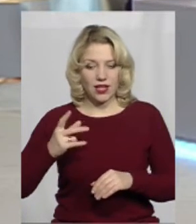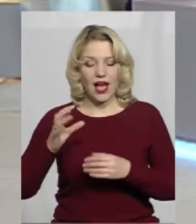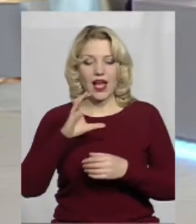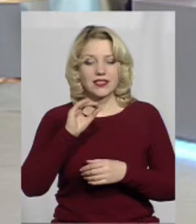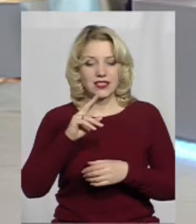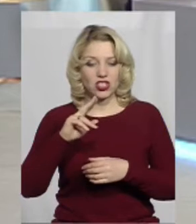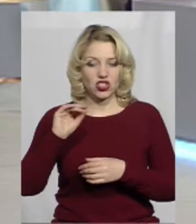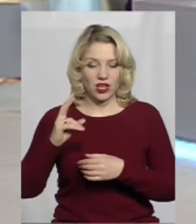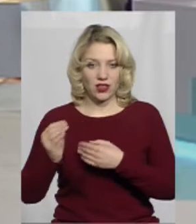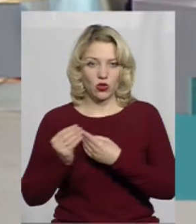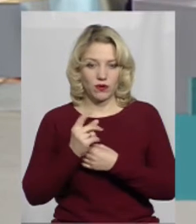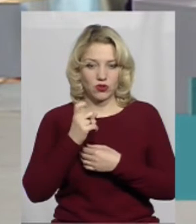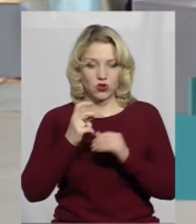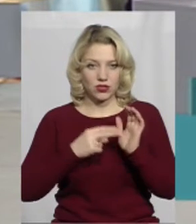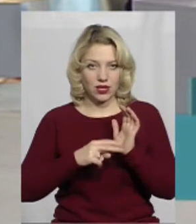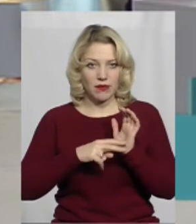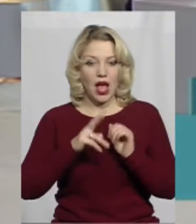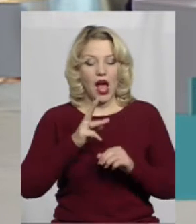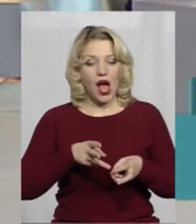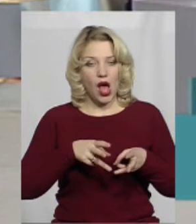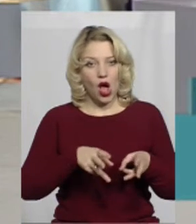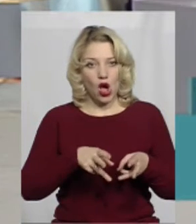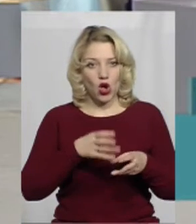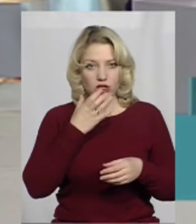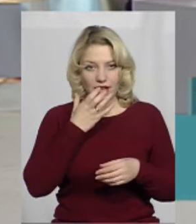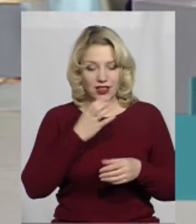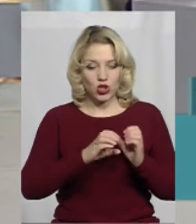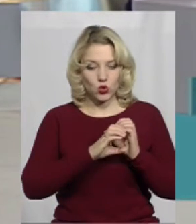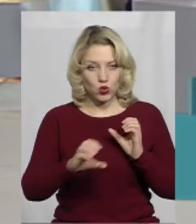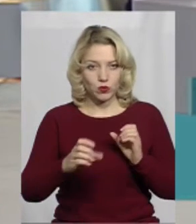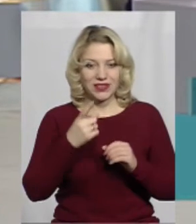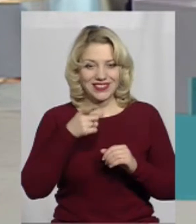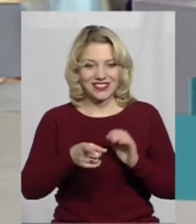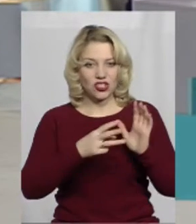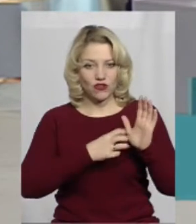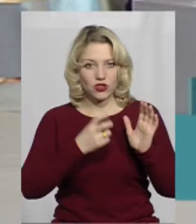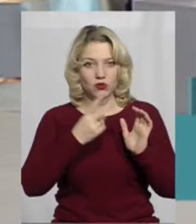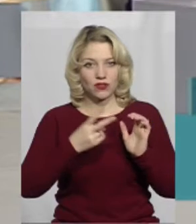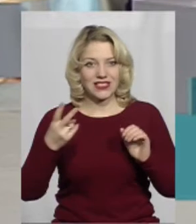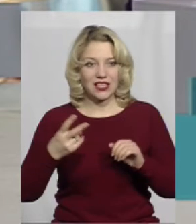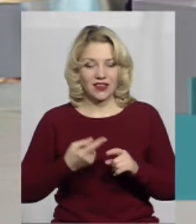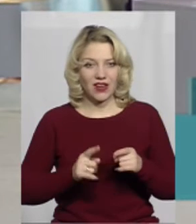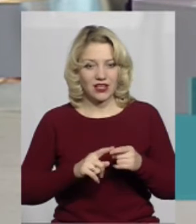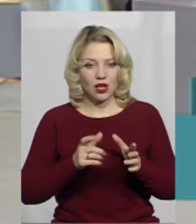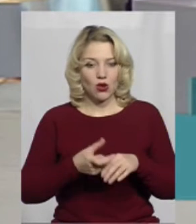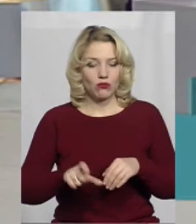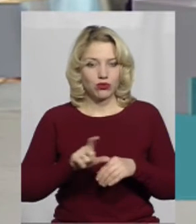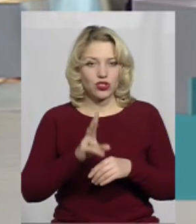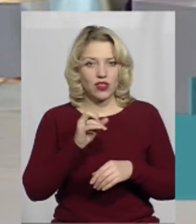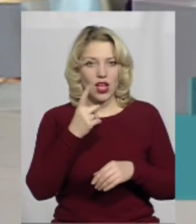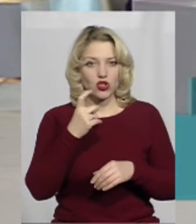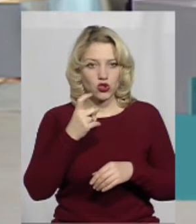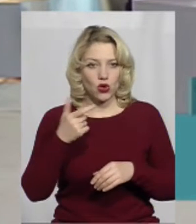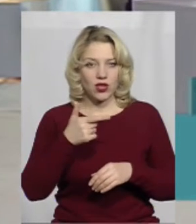їдували 1770. А за котельню платити за труби 1822. Це може більше на 100